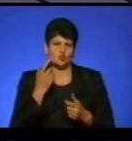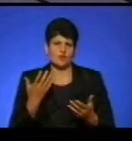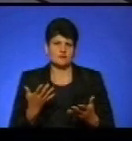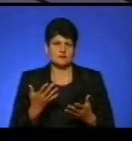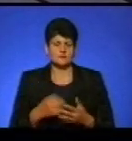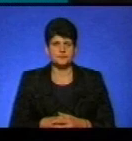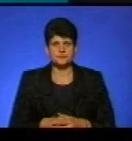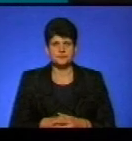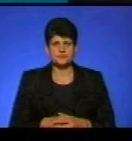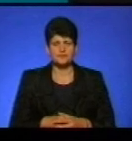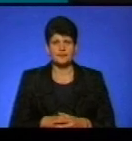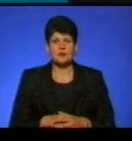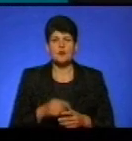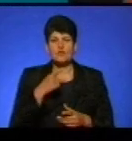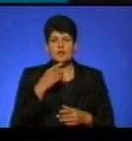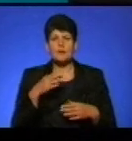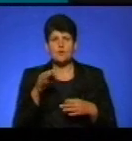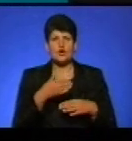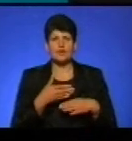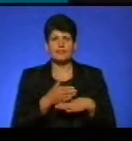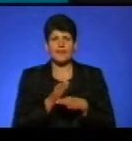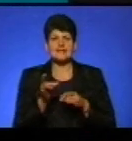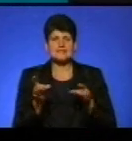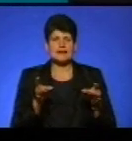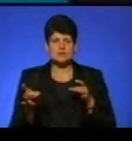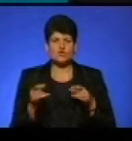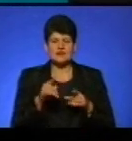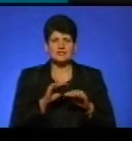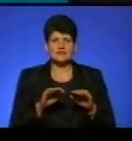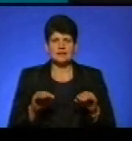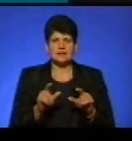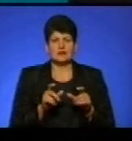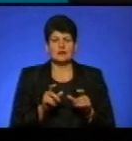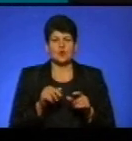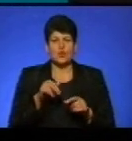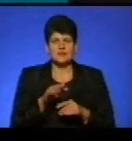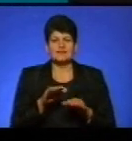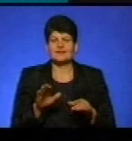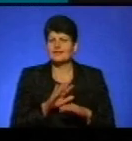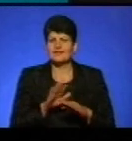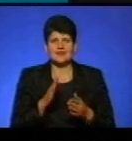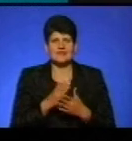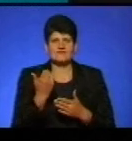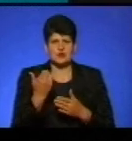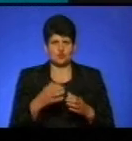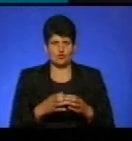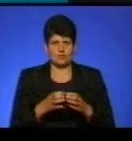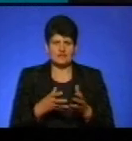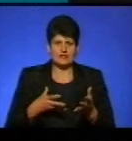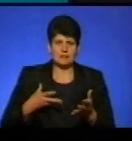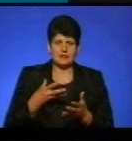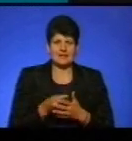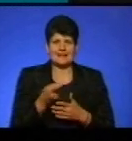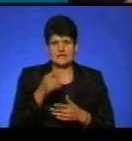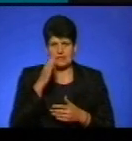Я ще хочу запитати, ми говорили про децентралізацію, напевно у ваші дитсадки ходять діти, які не є з вашої громади. Чи платять вони їхні